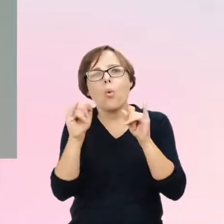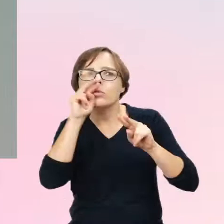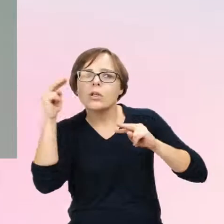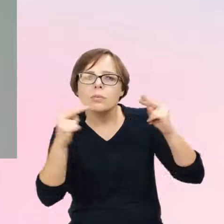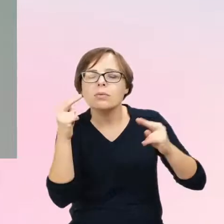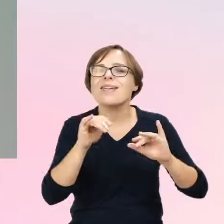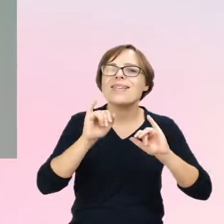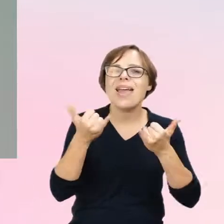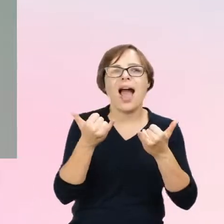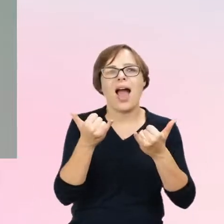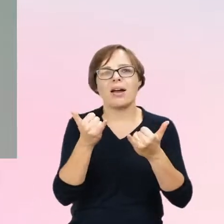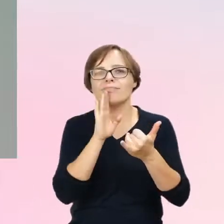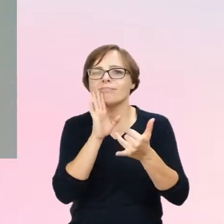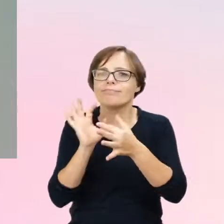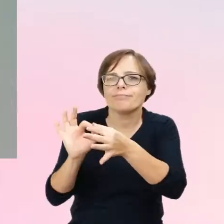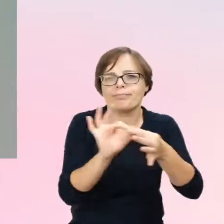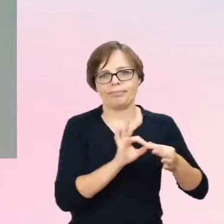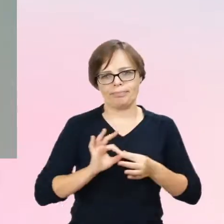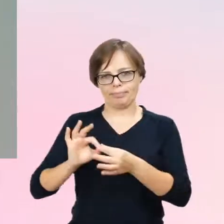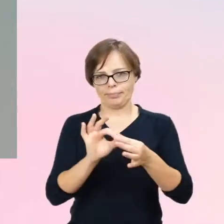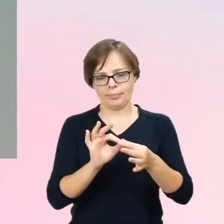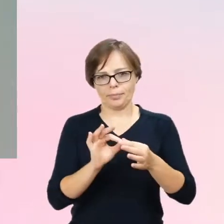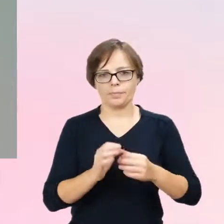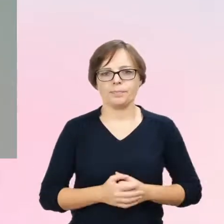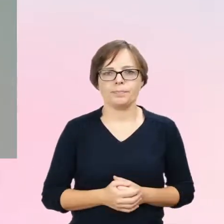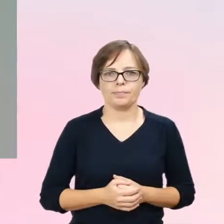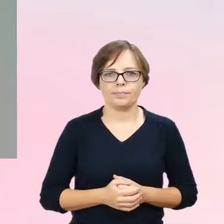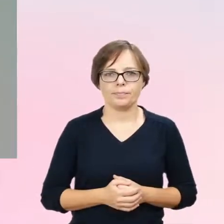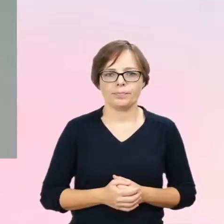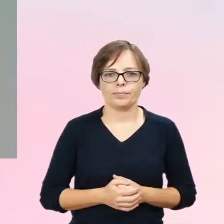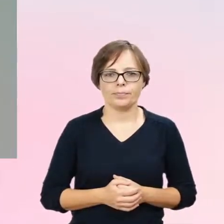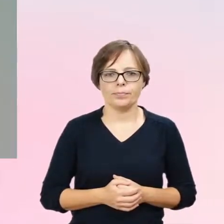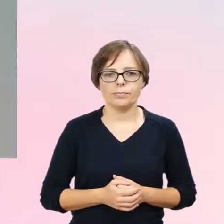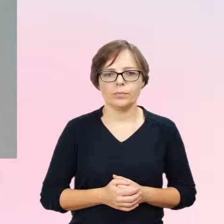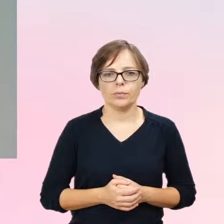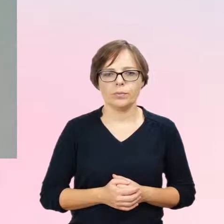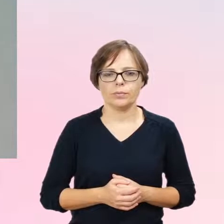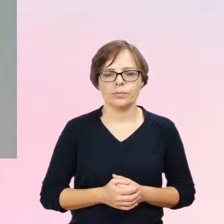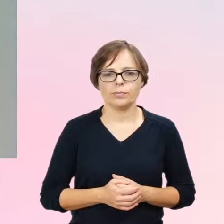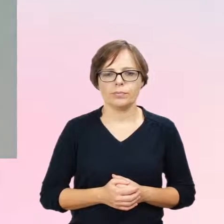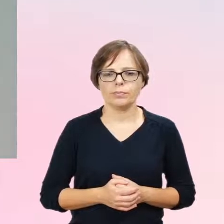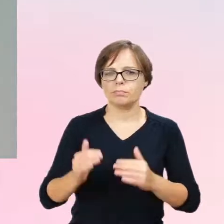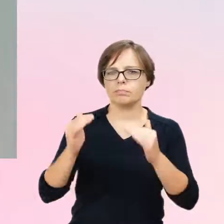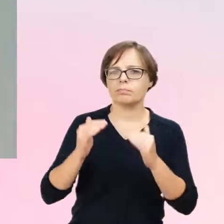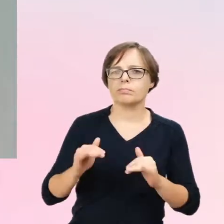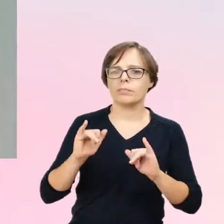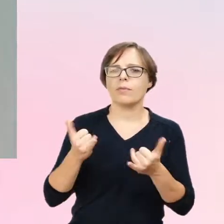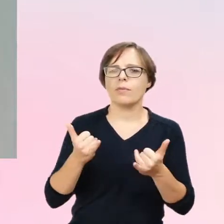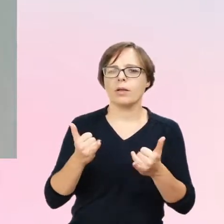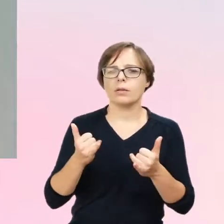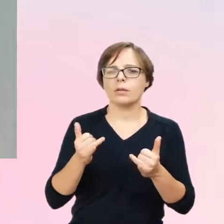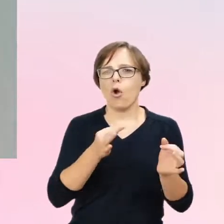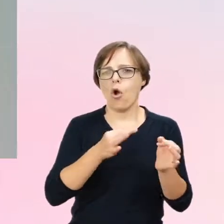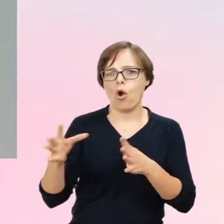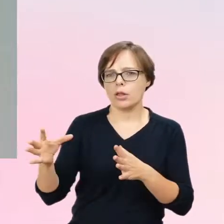które jakby możemy przykładać do zjawiska transporciowości. W jaki sposób osobowość, od razu